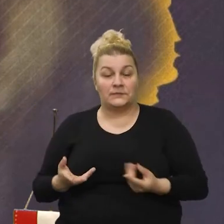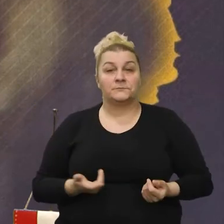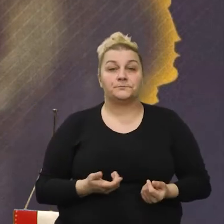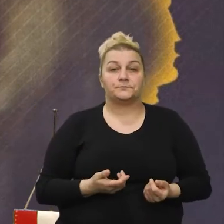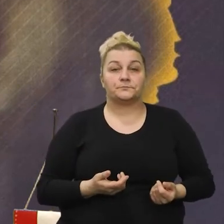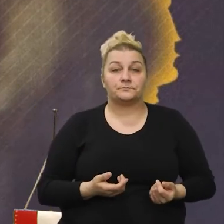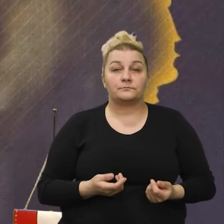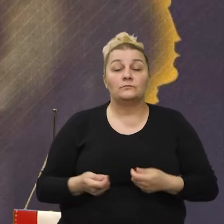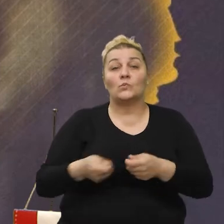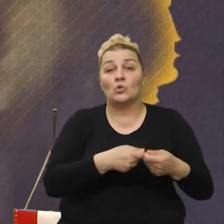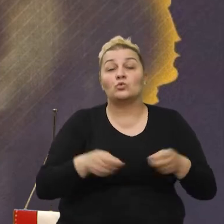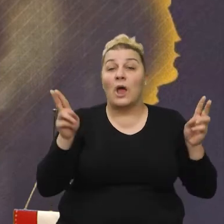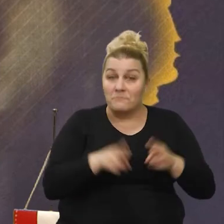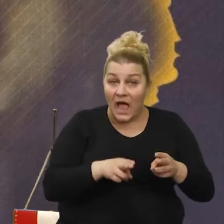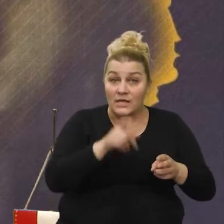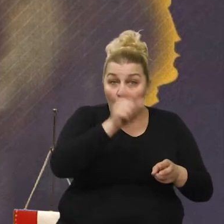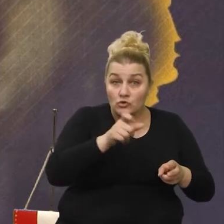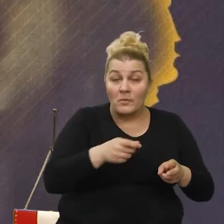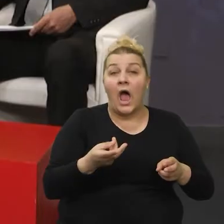organizacije i efikasnije su.